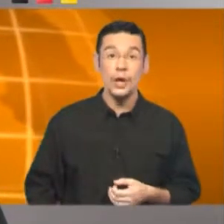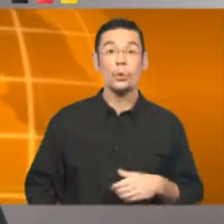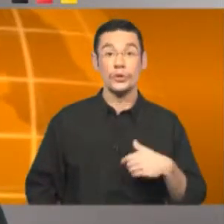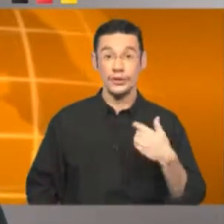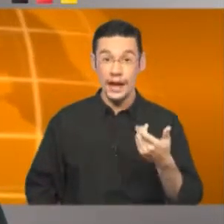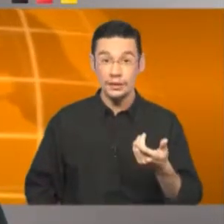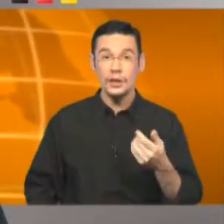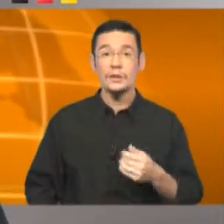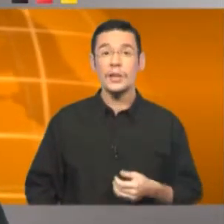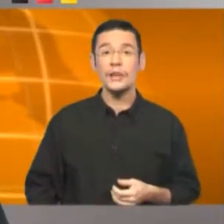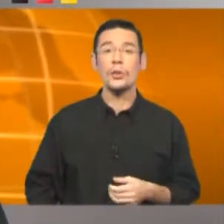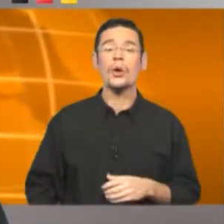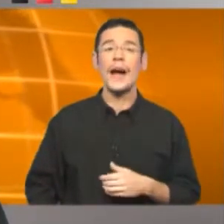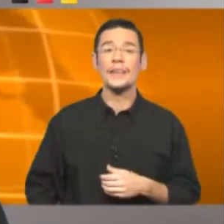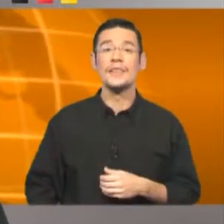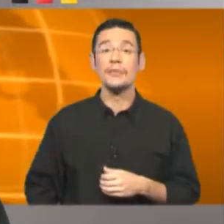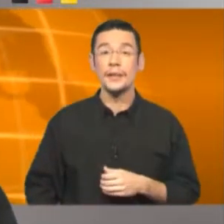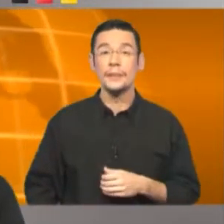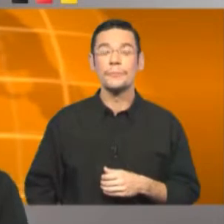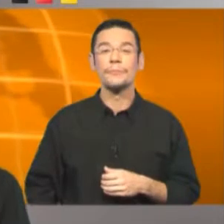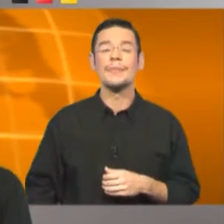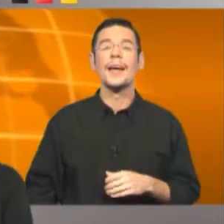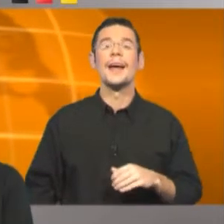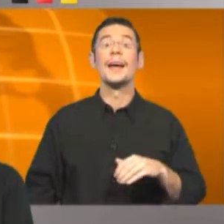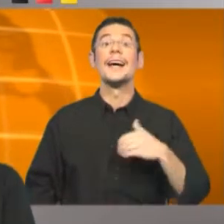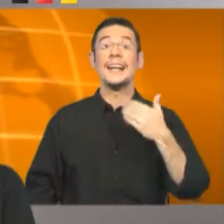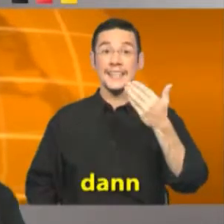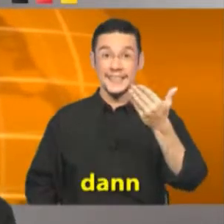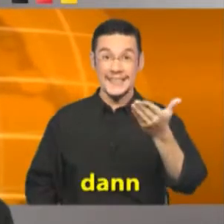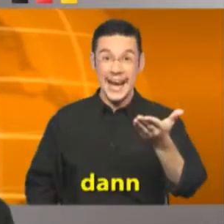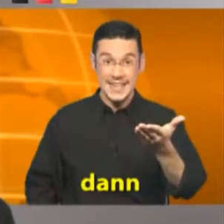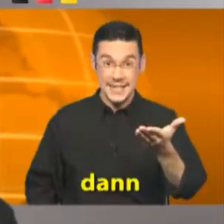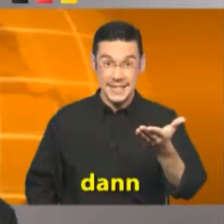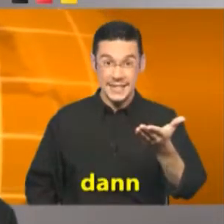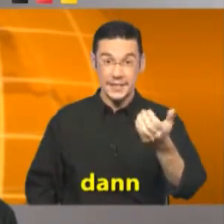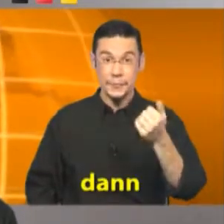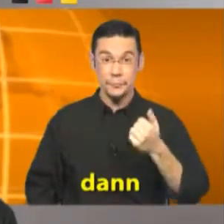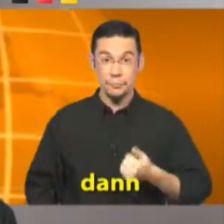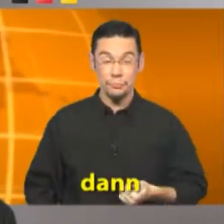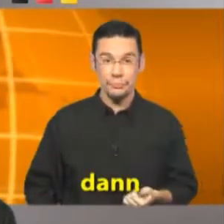kalt ist und dann vielleicht noch einen Kaffee. Dann